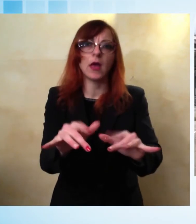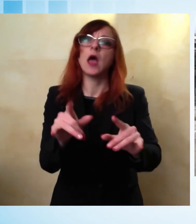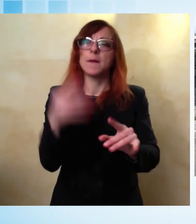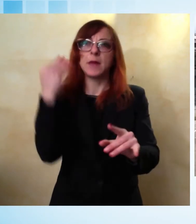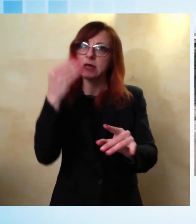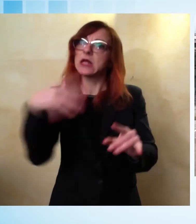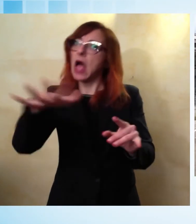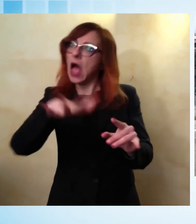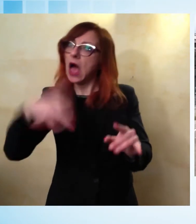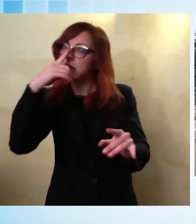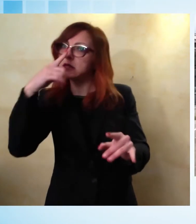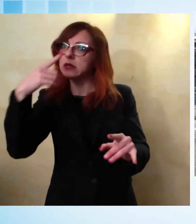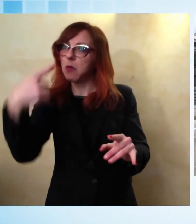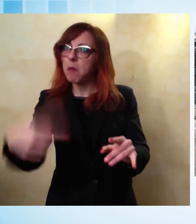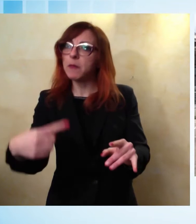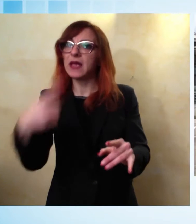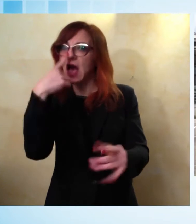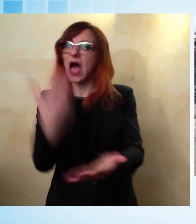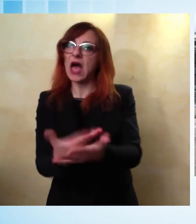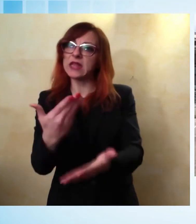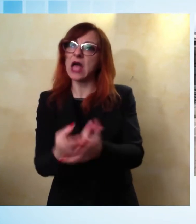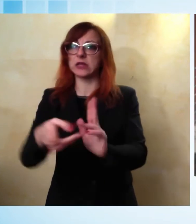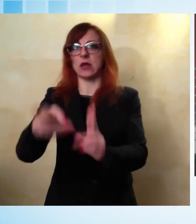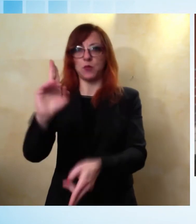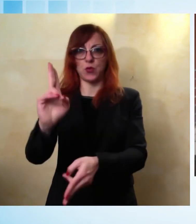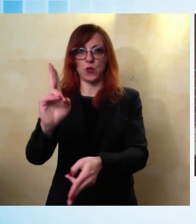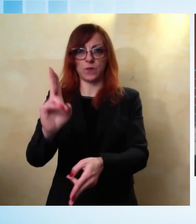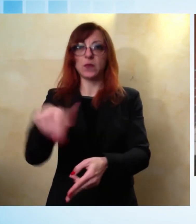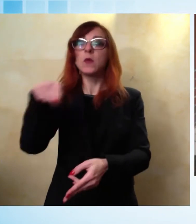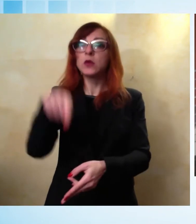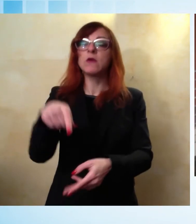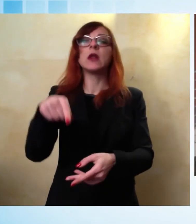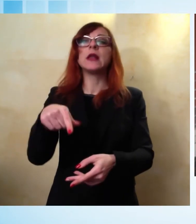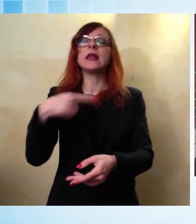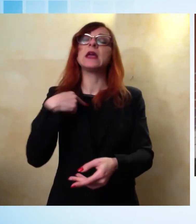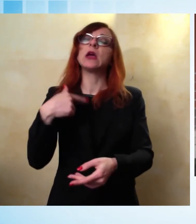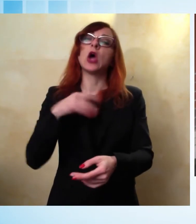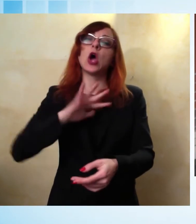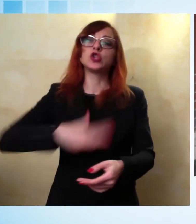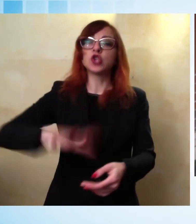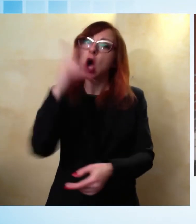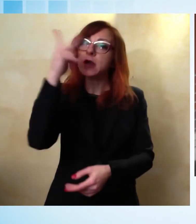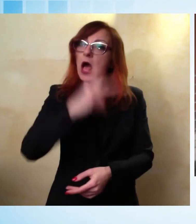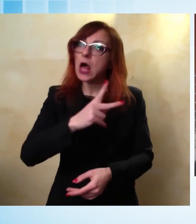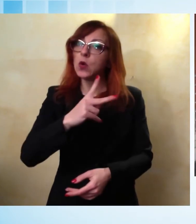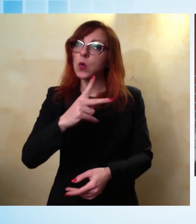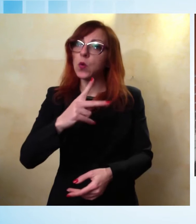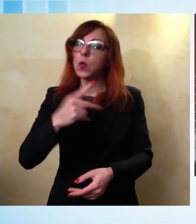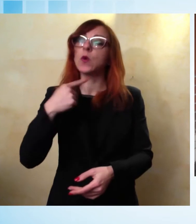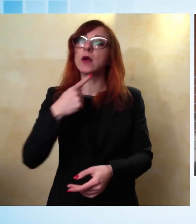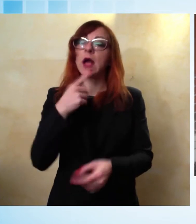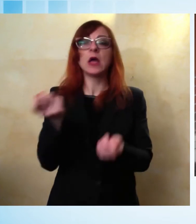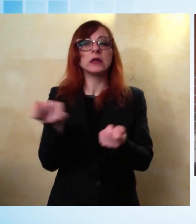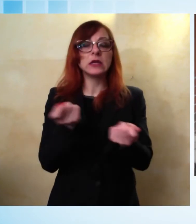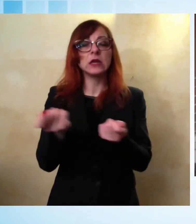confacente. Il Polo servirebbe sicuramente tutta la zona di Lucca, spiega il direttore dell'area distretto zona di Lucca Luigi Rossi